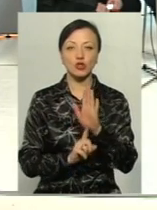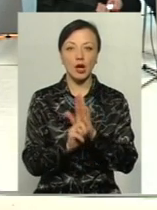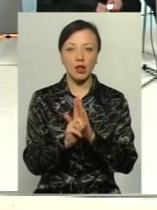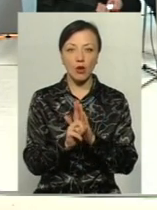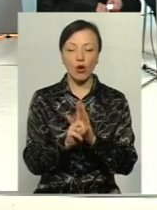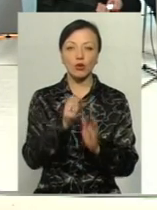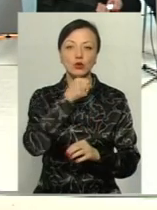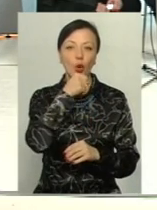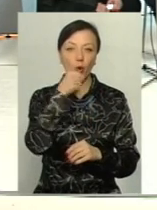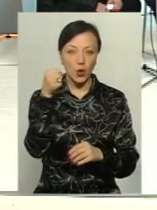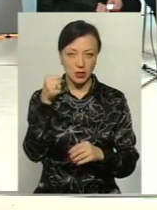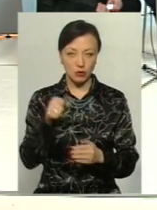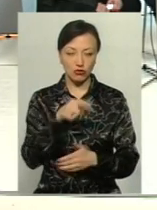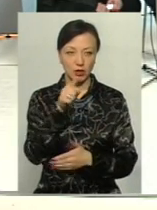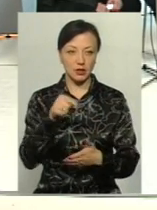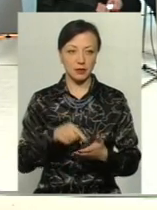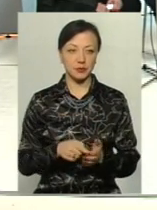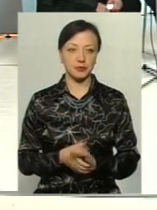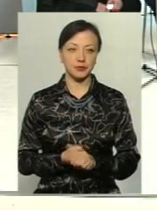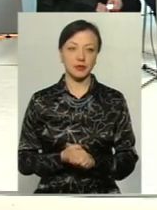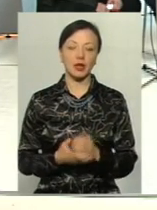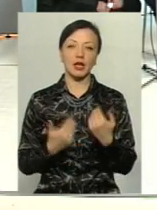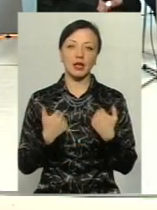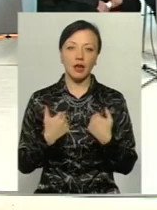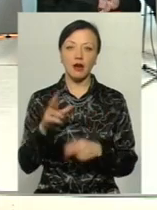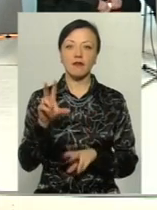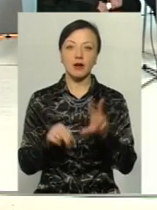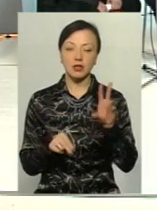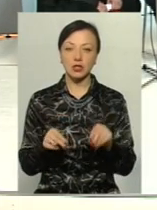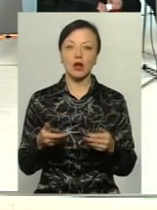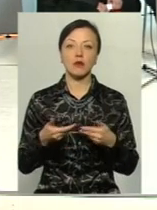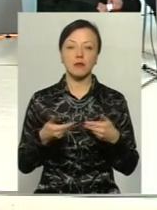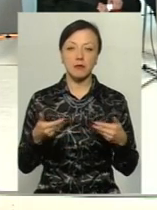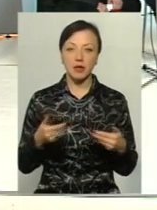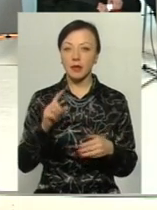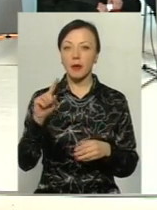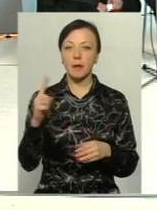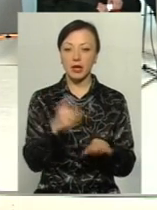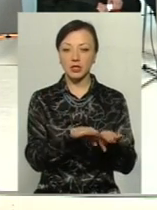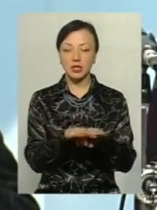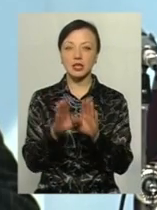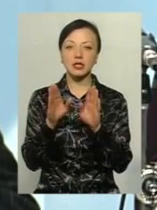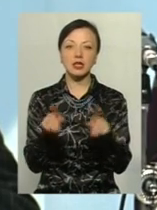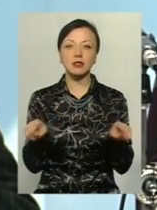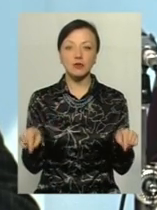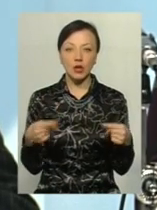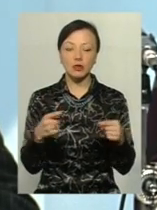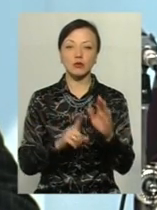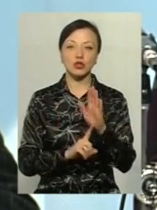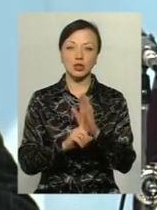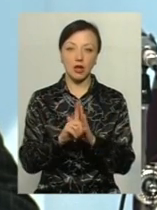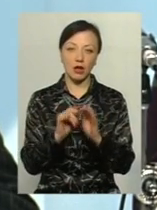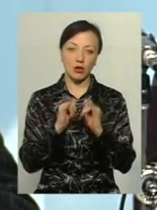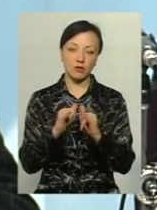дорослішати? Я вважаю, що ми, напевно, на першій стадії. Ми тільки зародились і починаємо